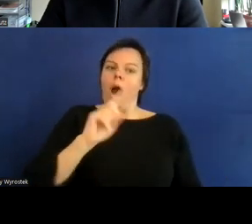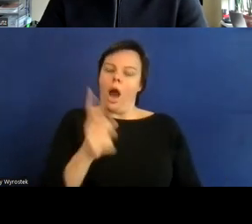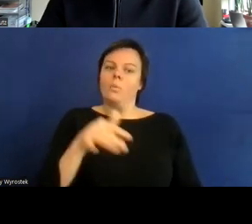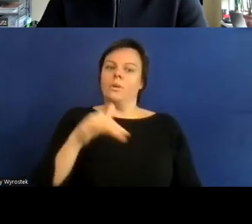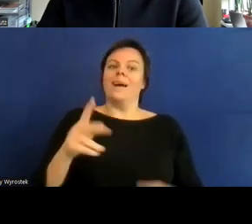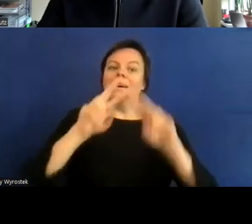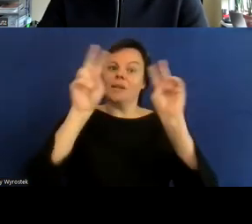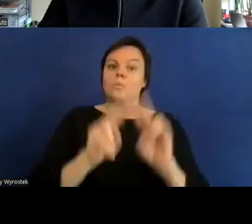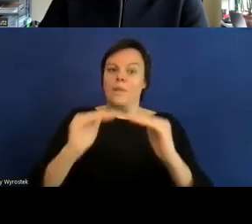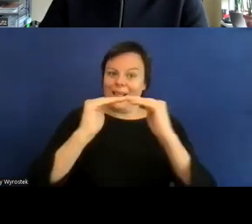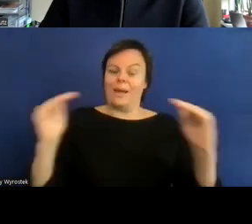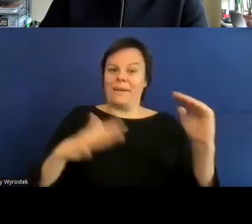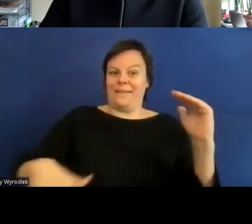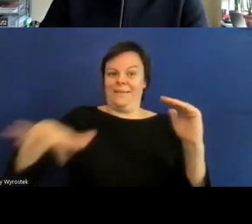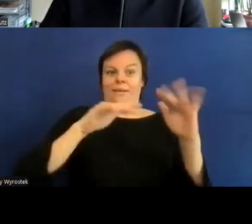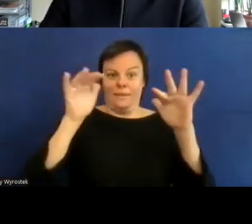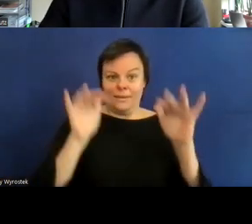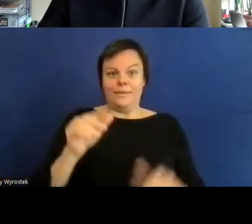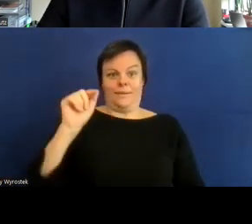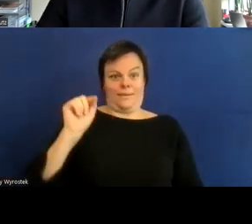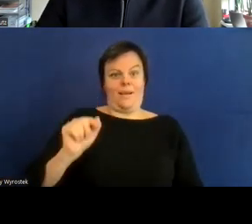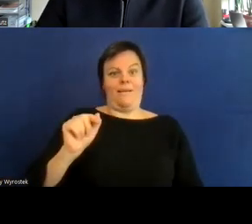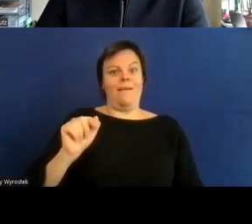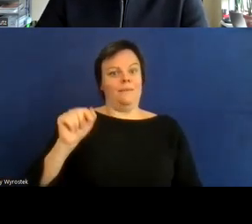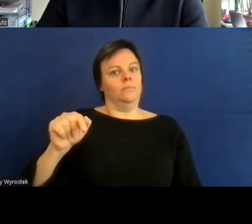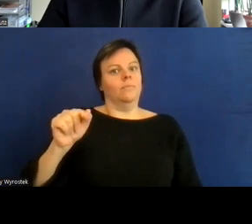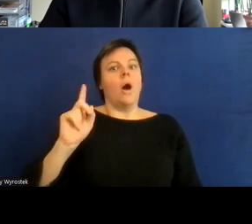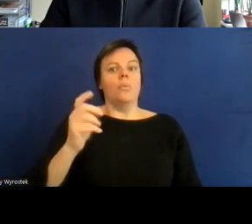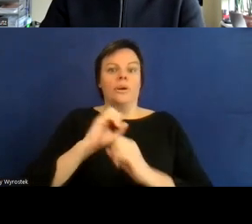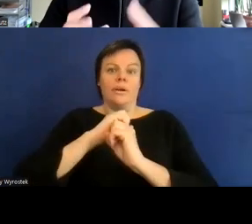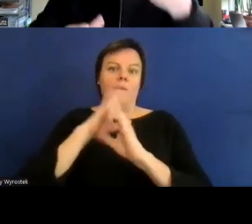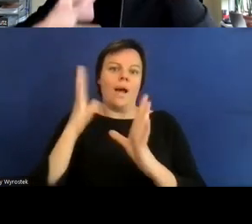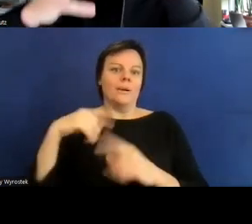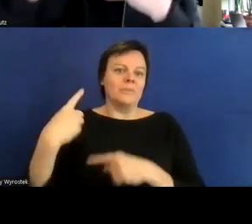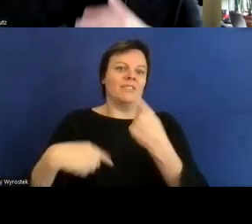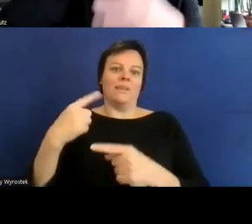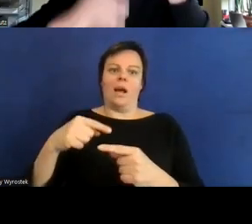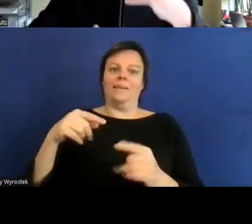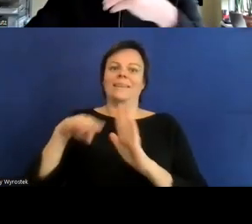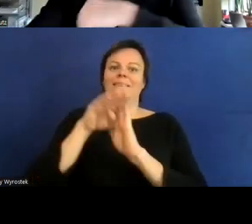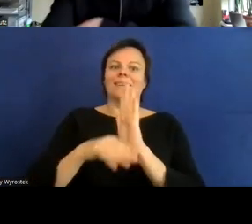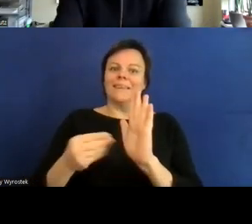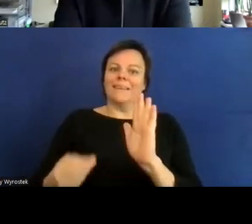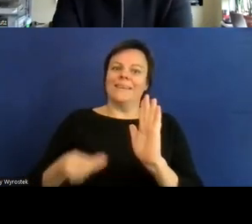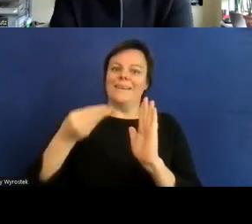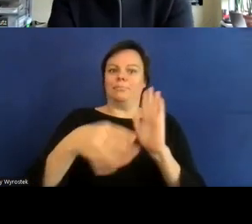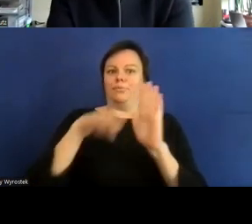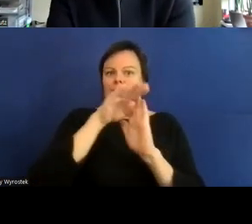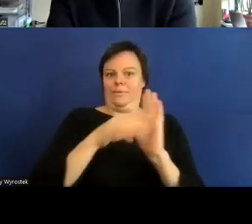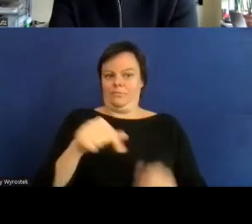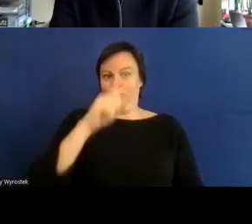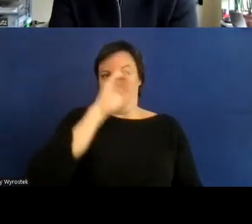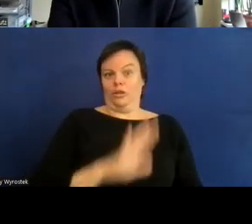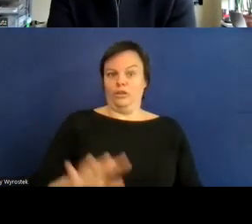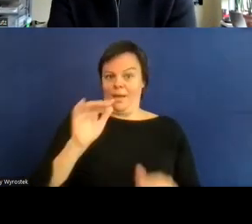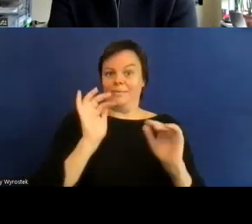dann auch wieder quasi gesetzgebungen in deutschland die also sowohl die unbehindertenrechtskonvention